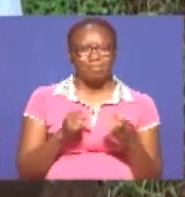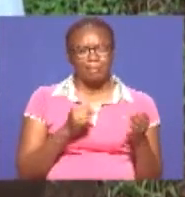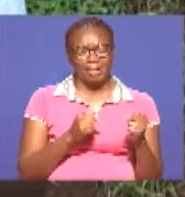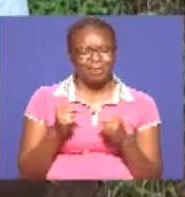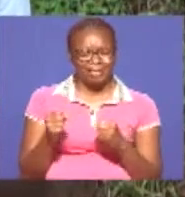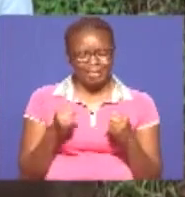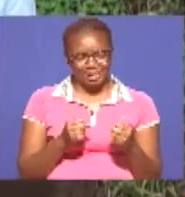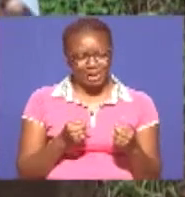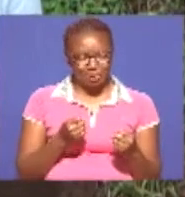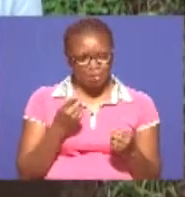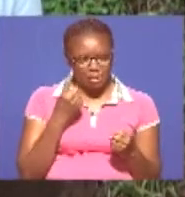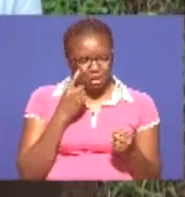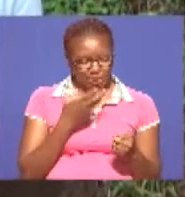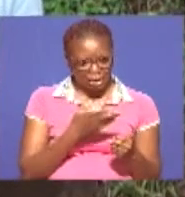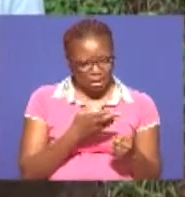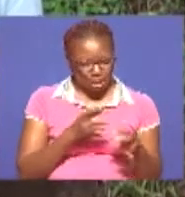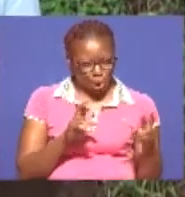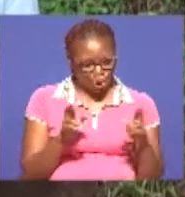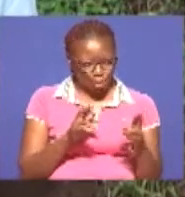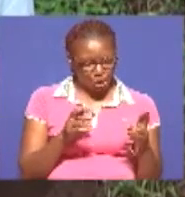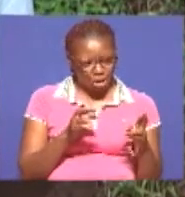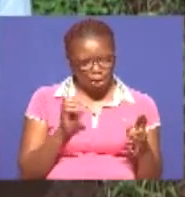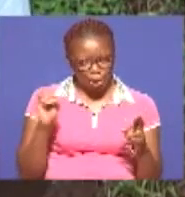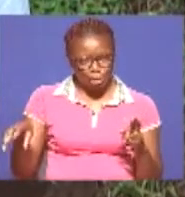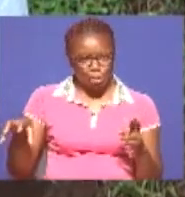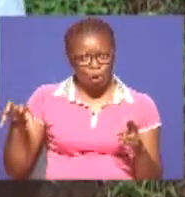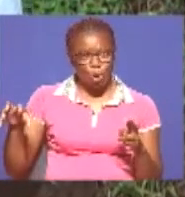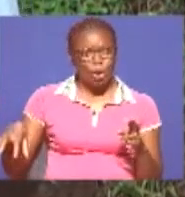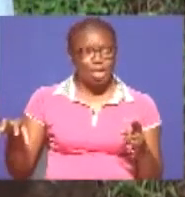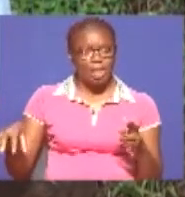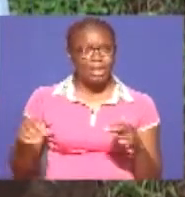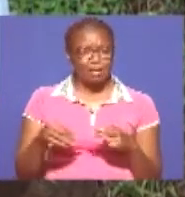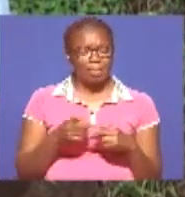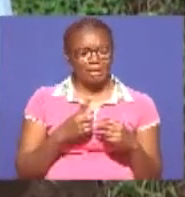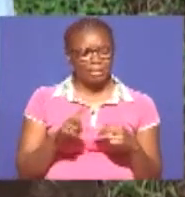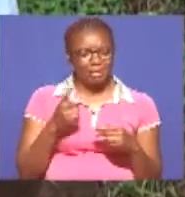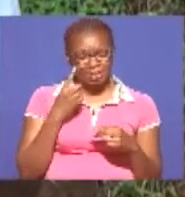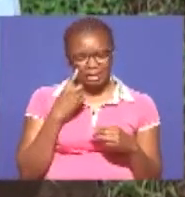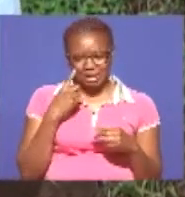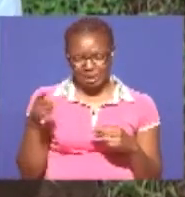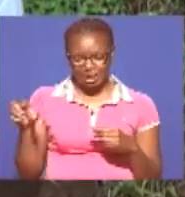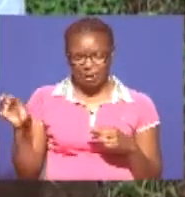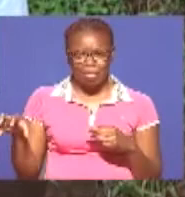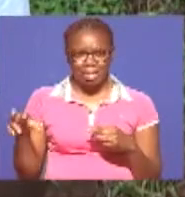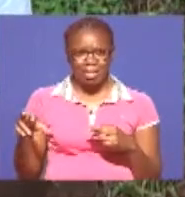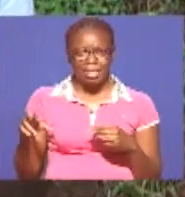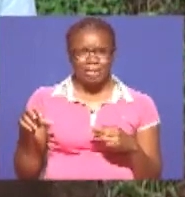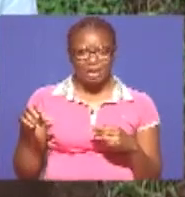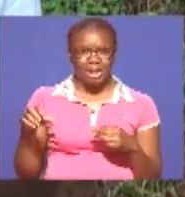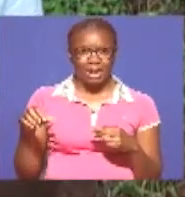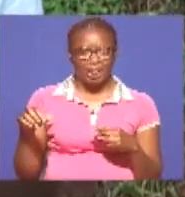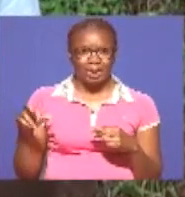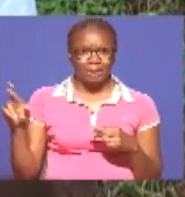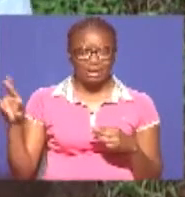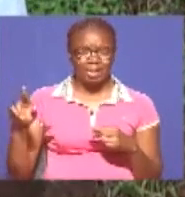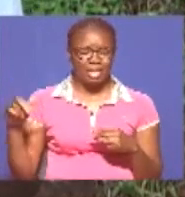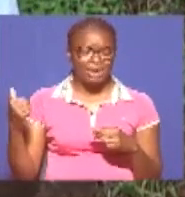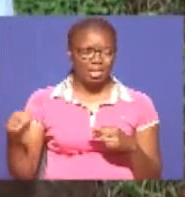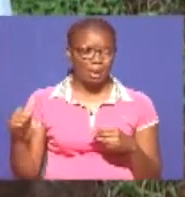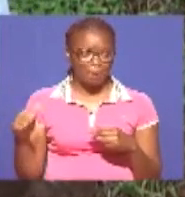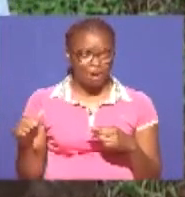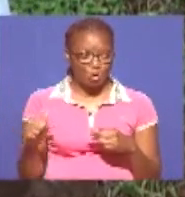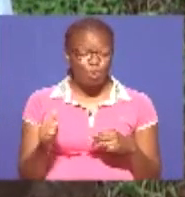wakati unafanya ukurima ya ngurue wa wanyama Lazima ufanye timing Uangalia hile wakati ngurue wataenda